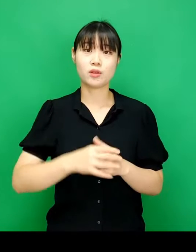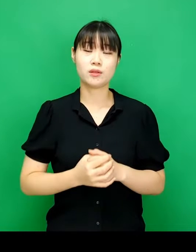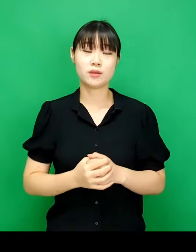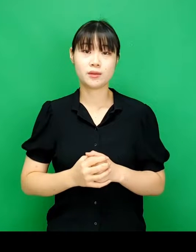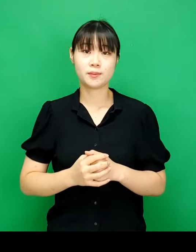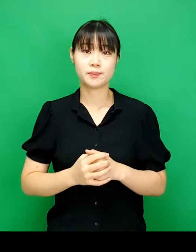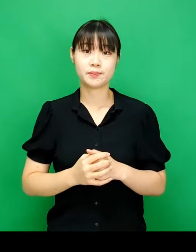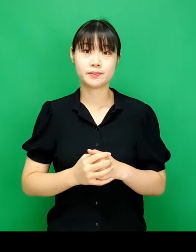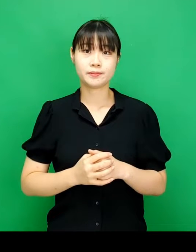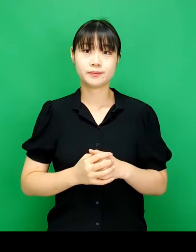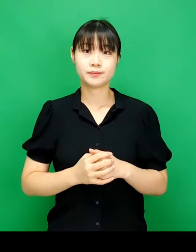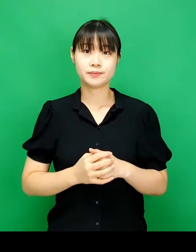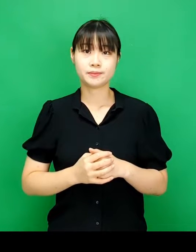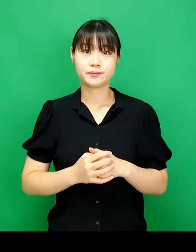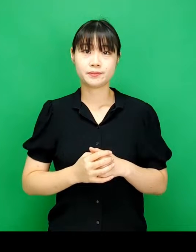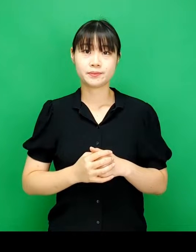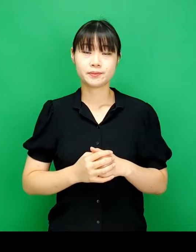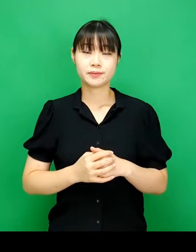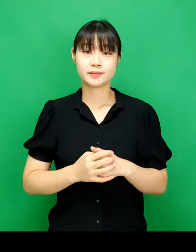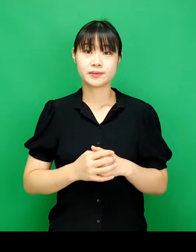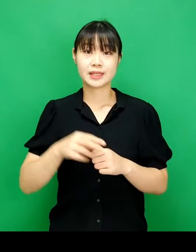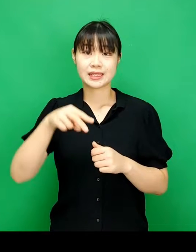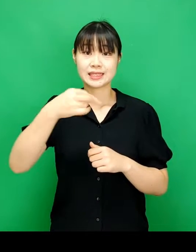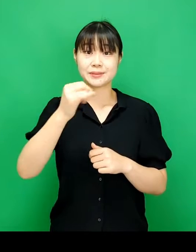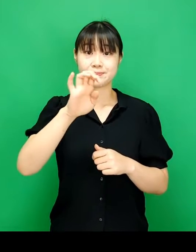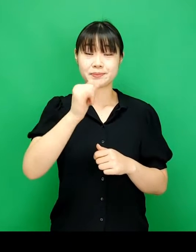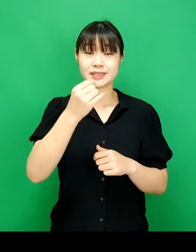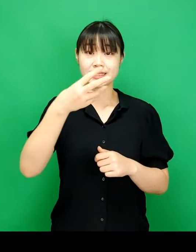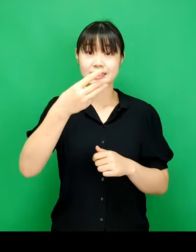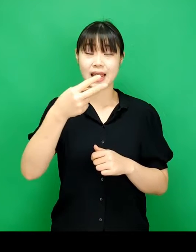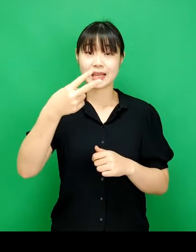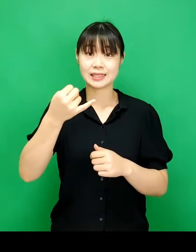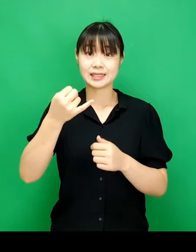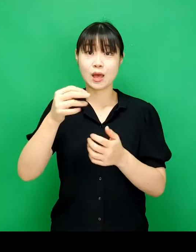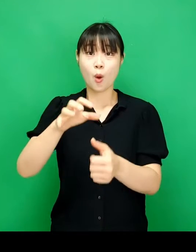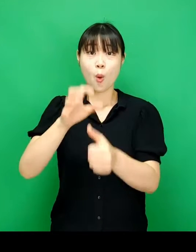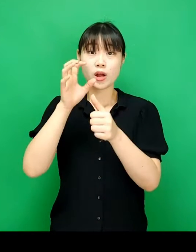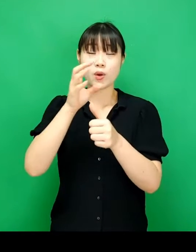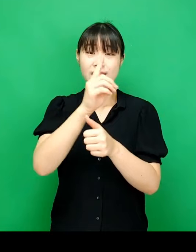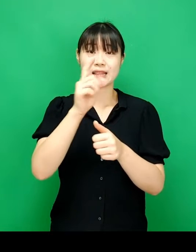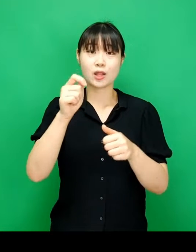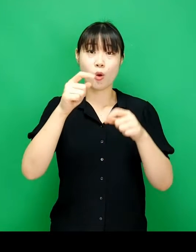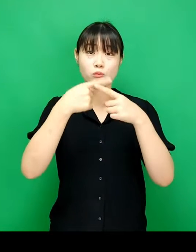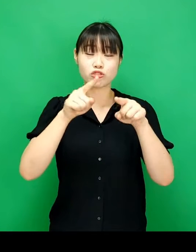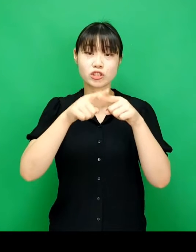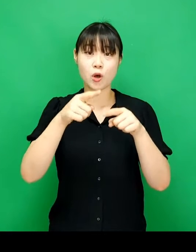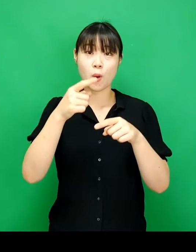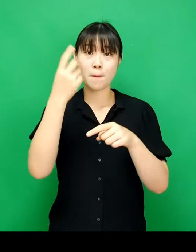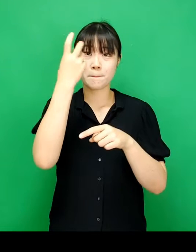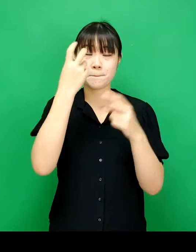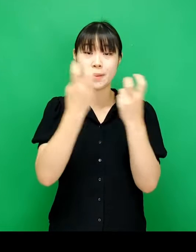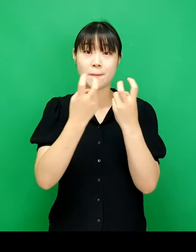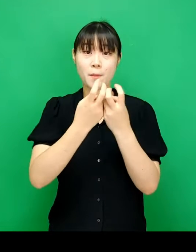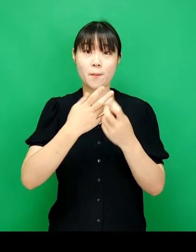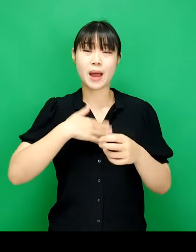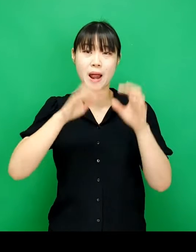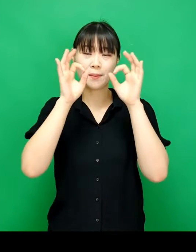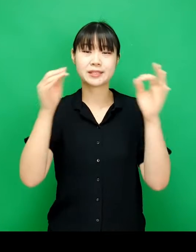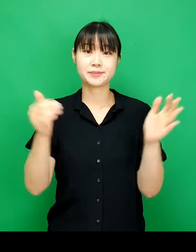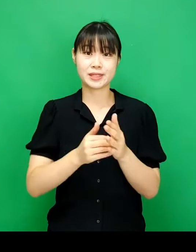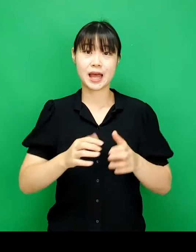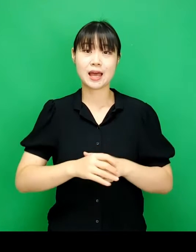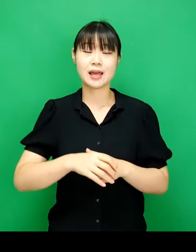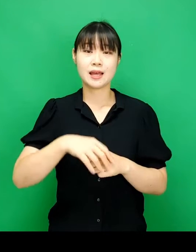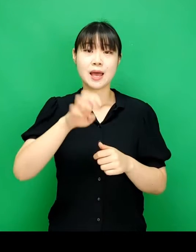중앙값은 5145만원이라고 나옵니다 스프레드 시트를 활용한 데이터 분석 방법을 알아봤습니다